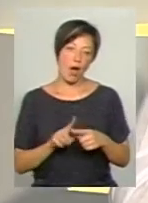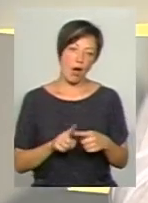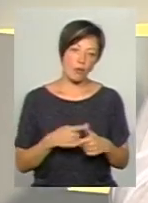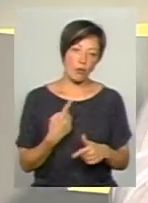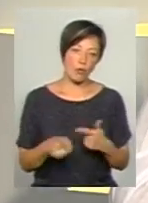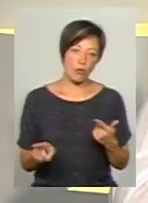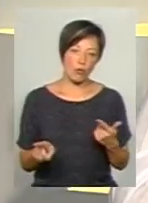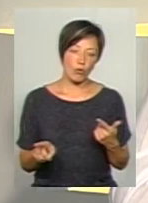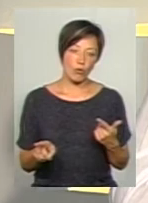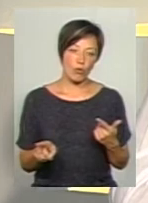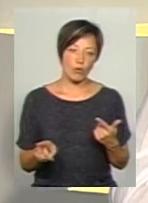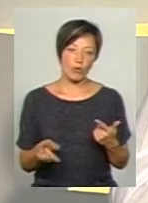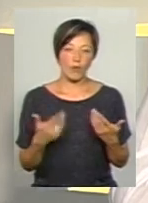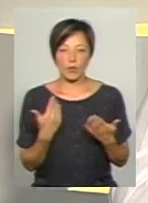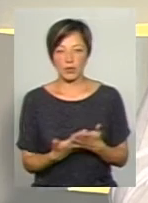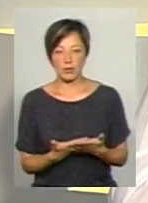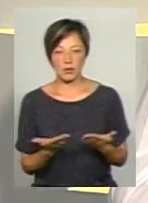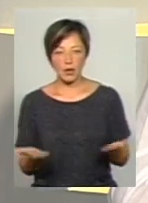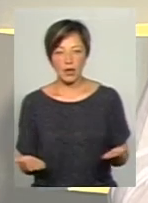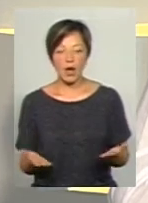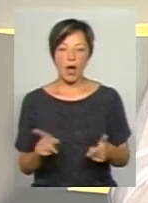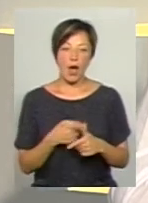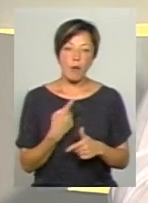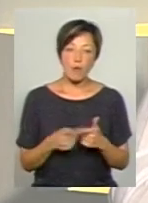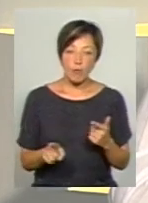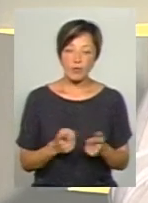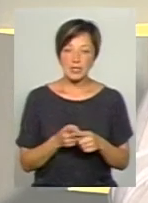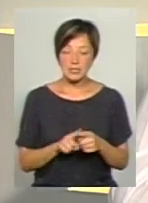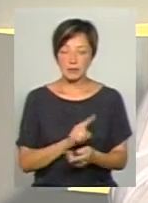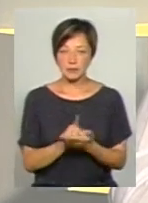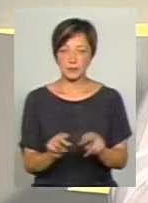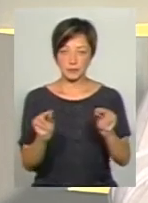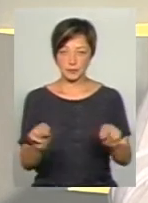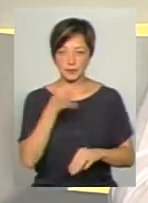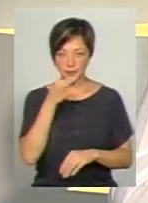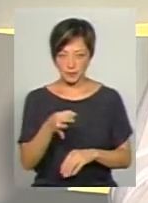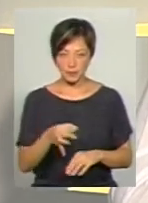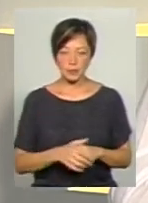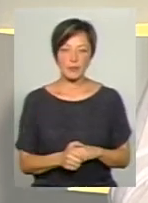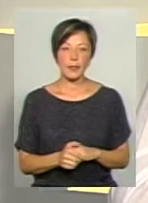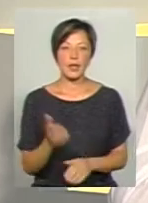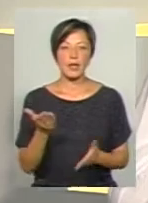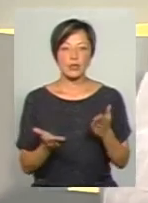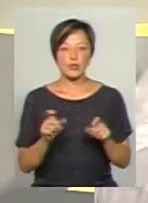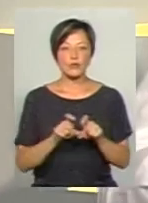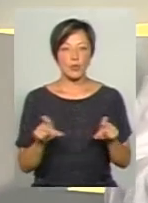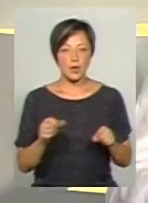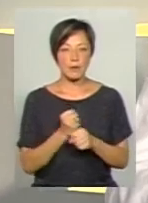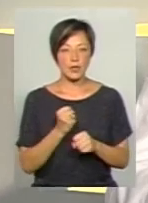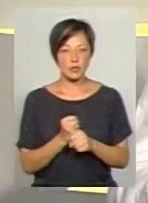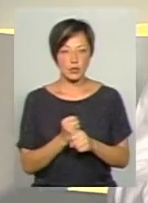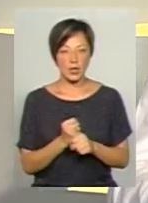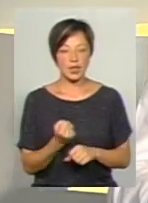або якось от так. І оце «або» ми маємо відверто говорити. Крім того, якщо у школі працює, наприклад,